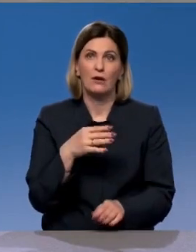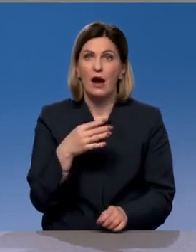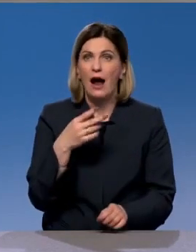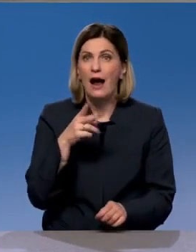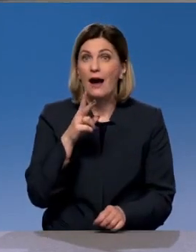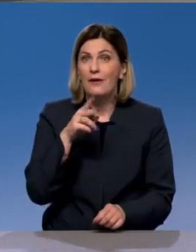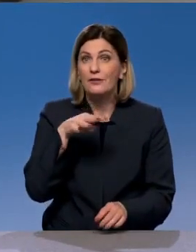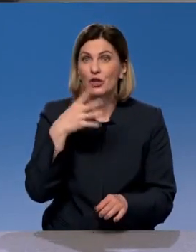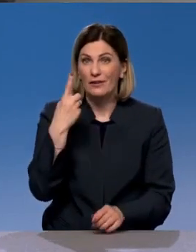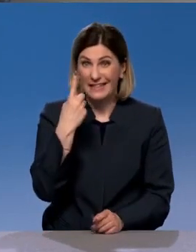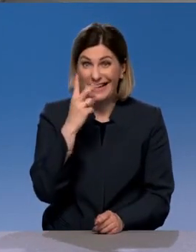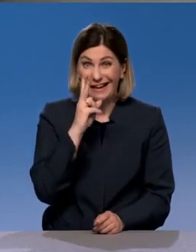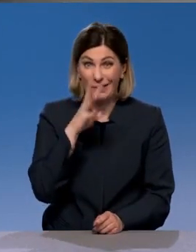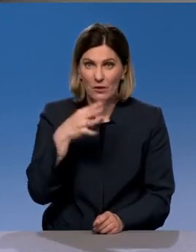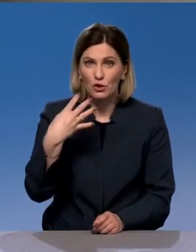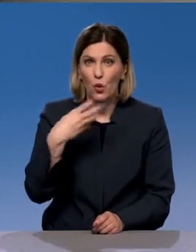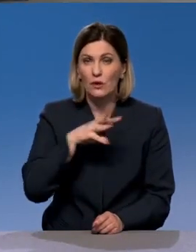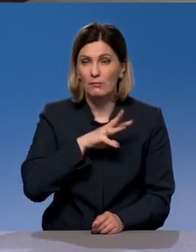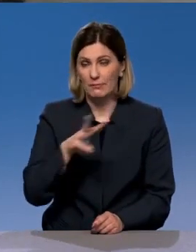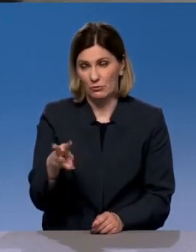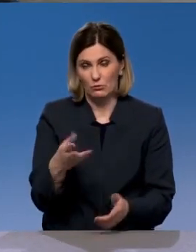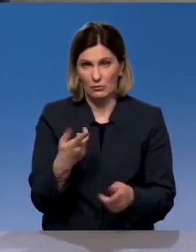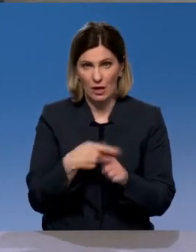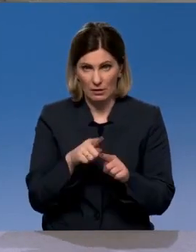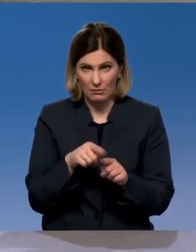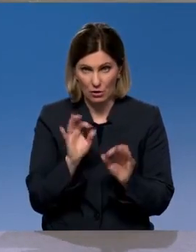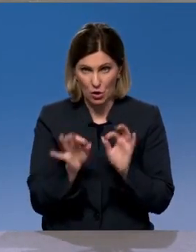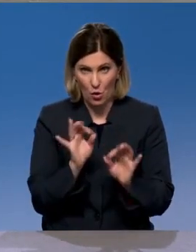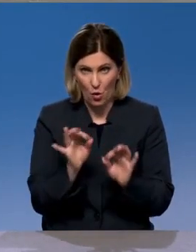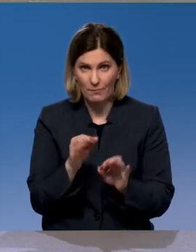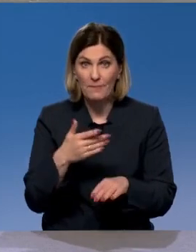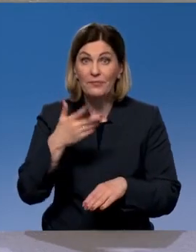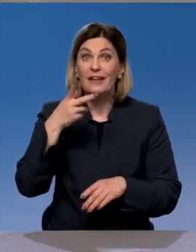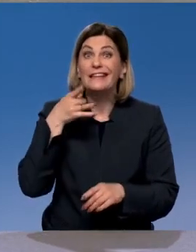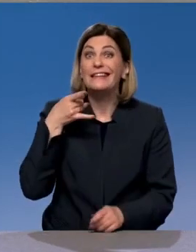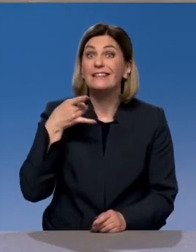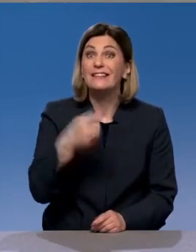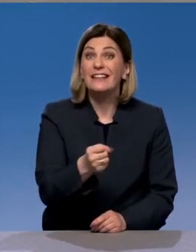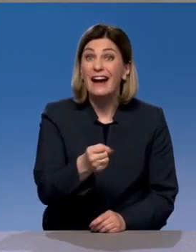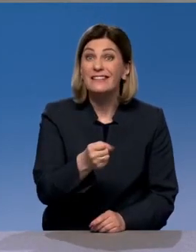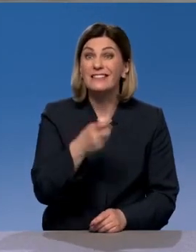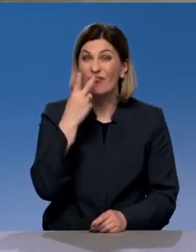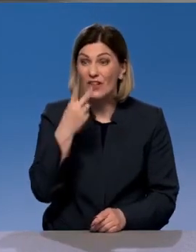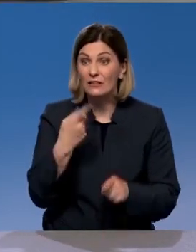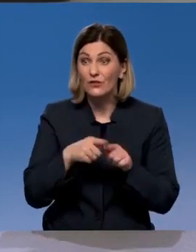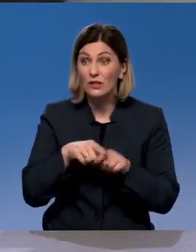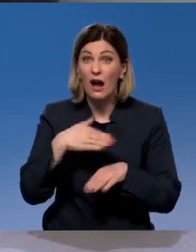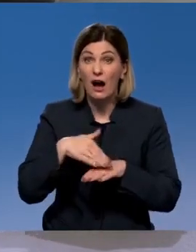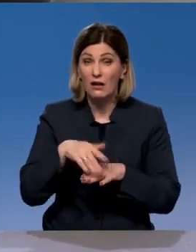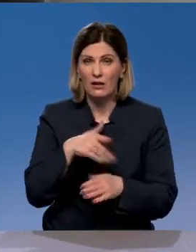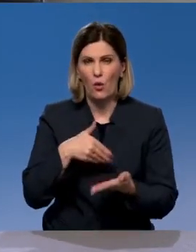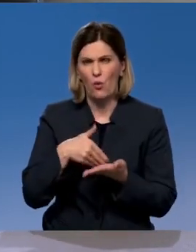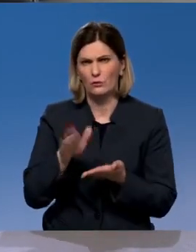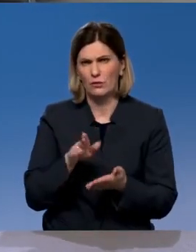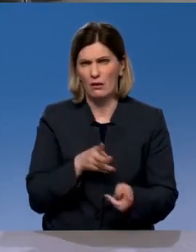Лапсарский проезд невозможно вызвать такси. Когда водители видят этот адрес, сразу отказываются от заказа. Общественный транспорт